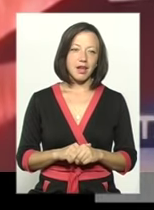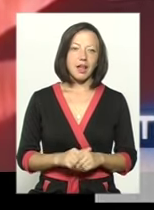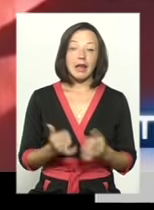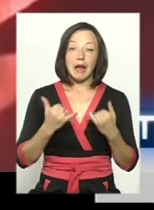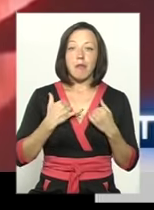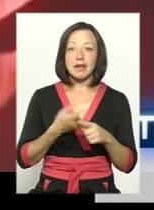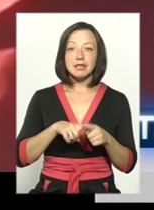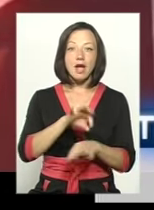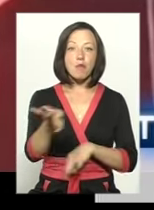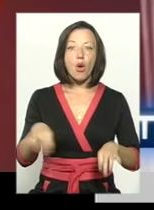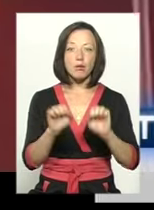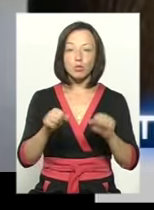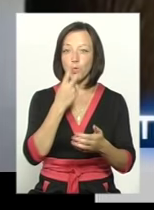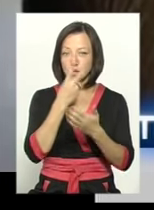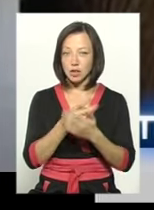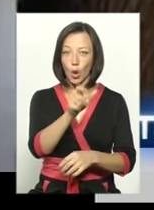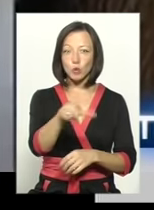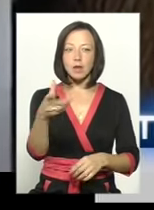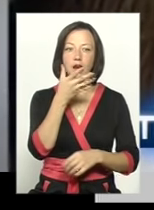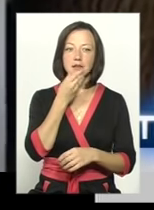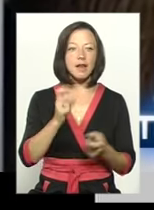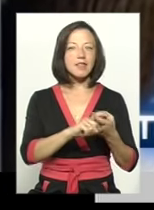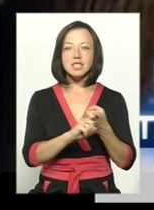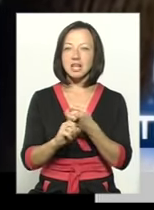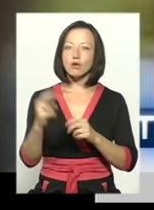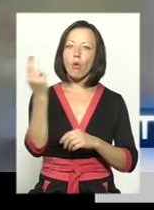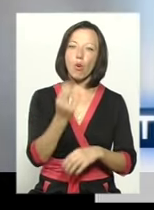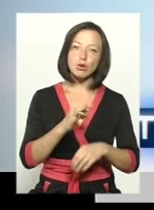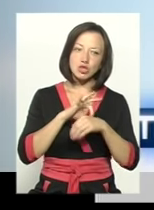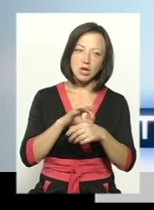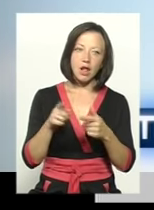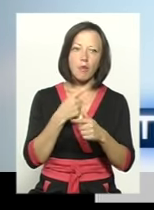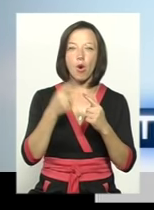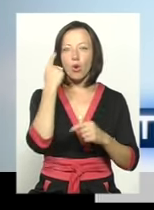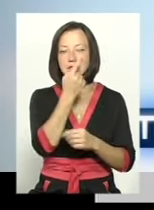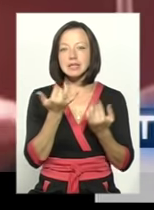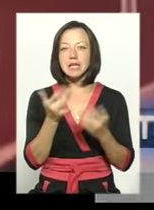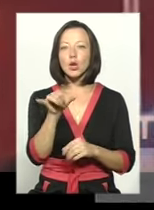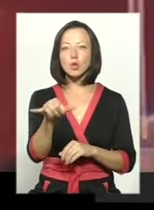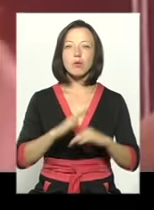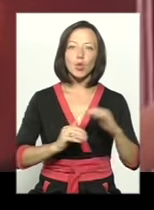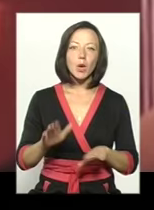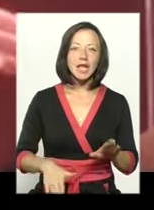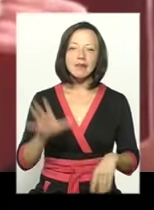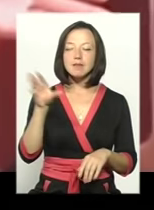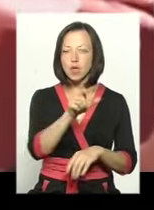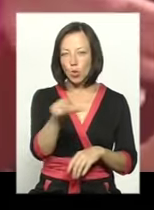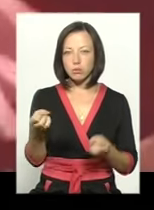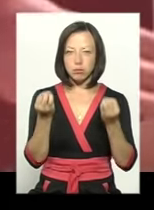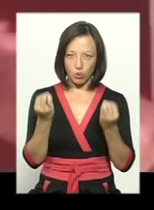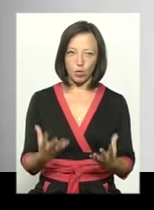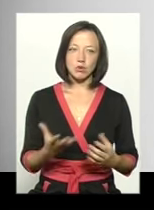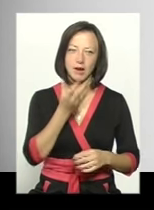проєкт був можливістю показати, що людська краса не залежить від кольору шкіри або очей, чи скільки в тебе кінцівок. Усі люди просто